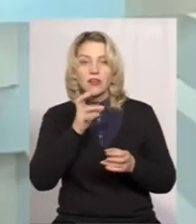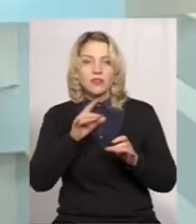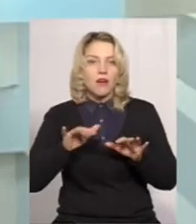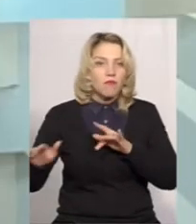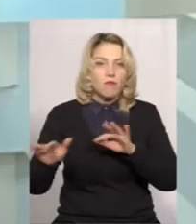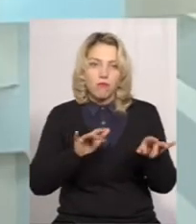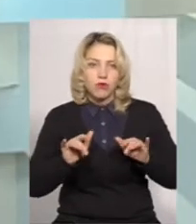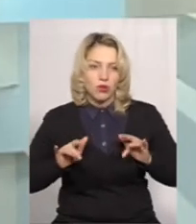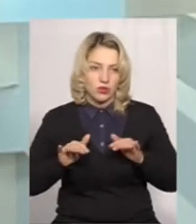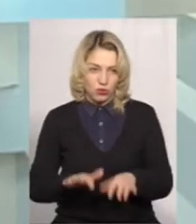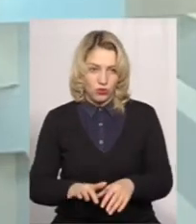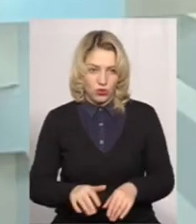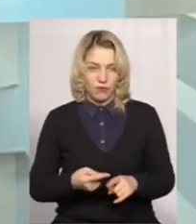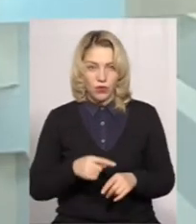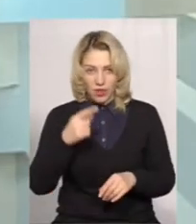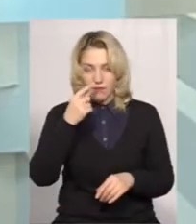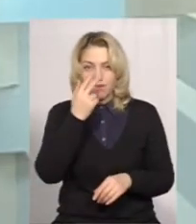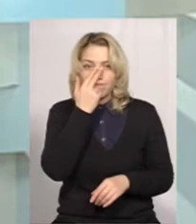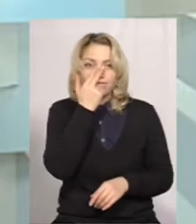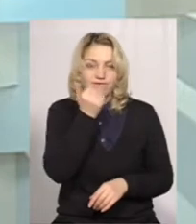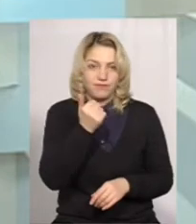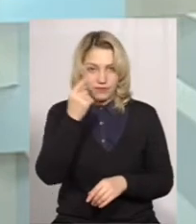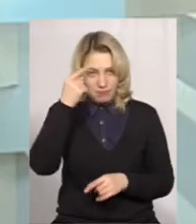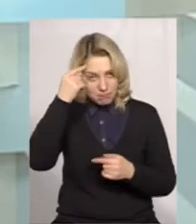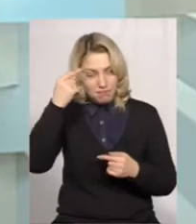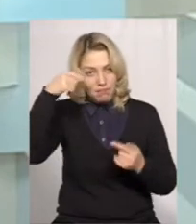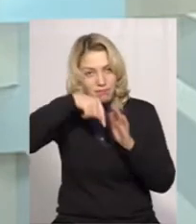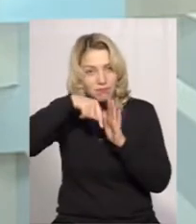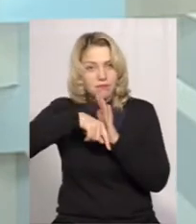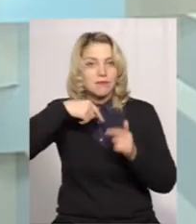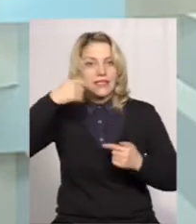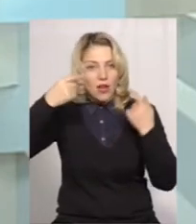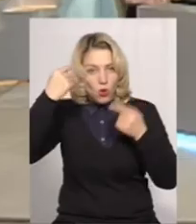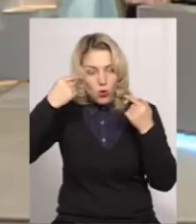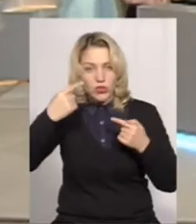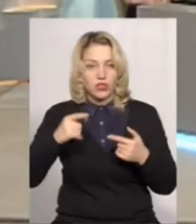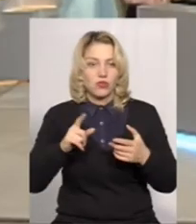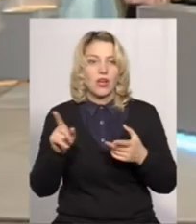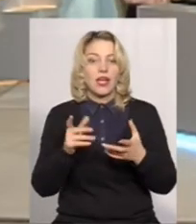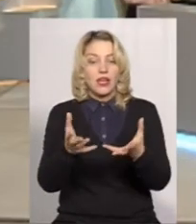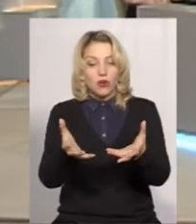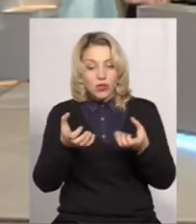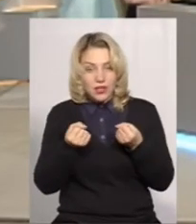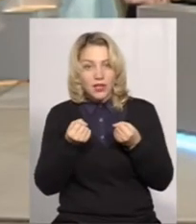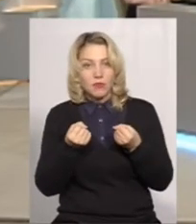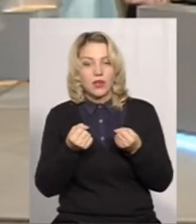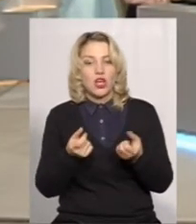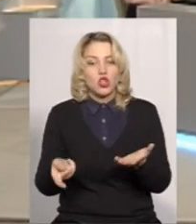вона проходить психологічну адаптацію і отримує навик роботи з ошитом і з бланком.